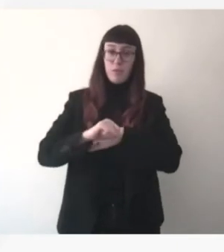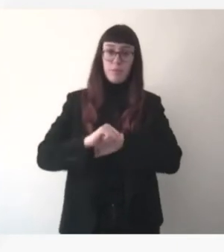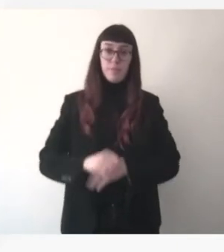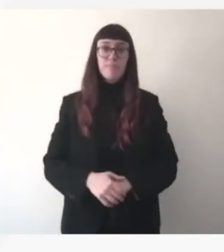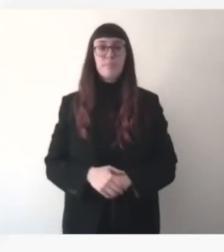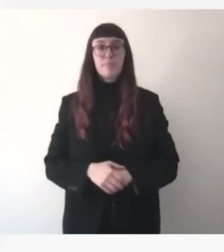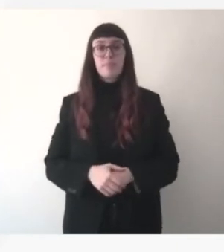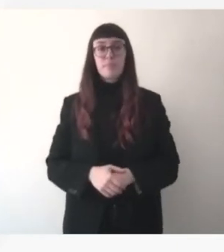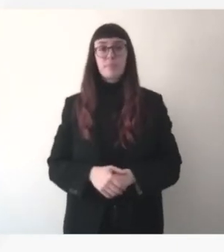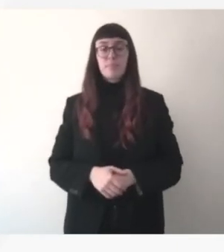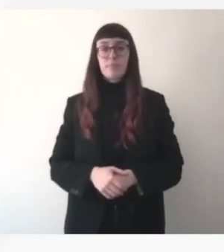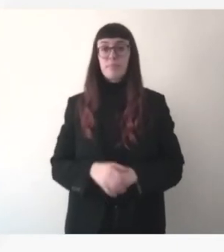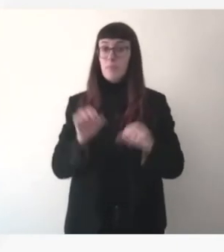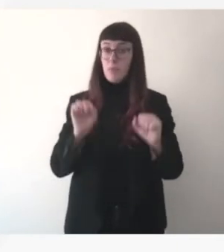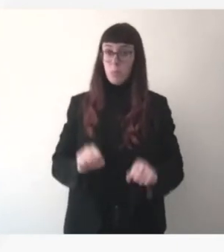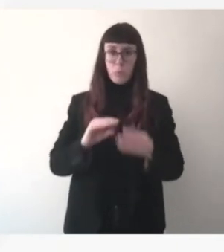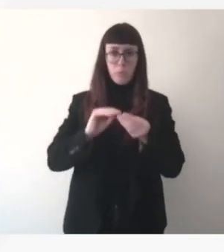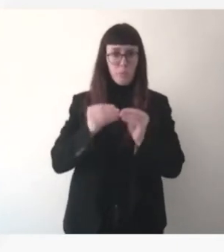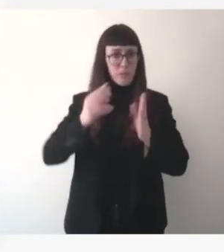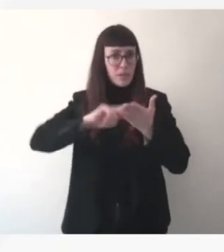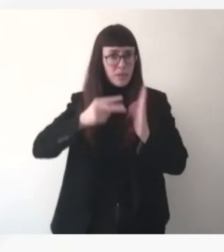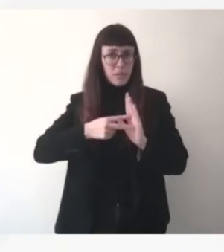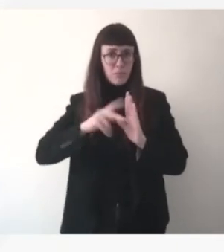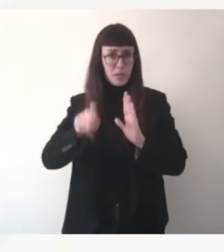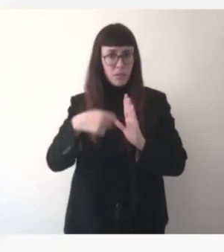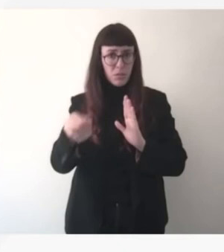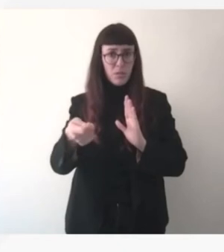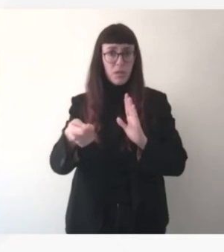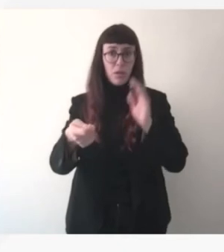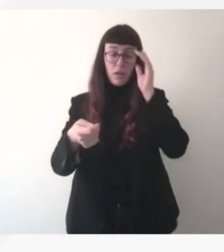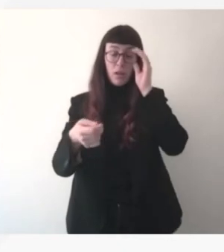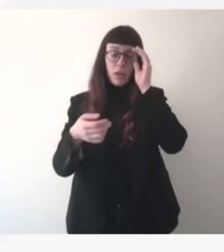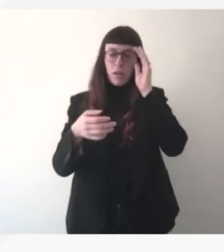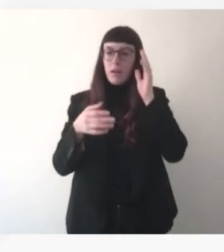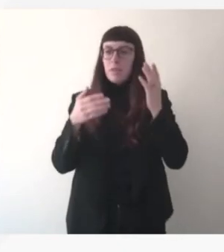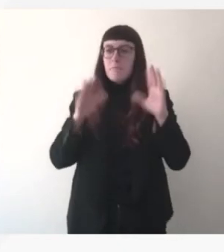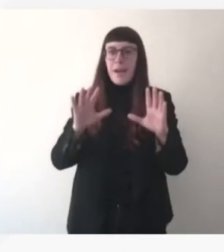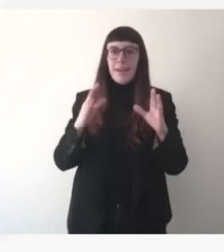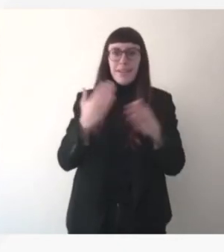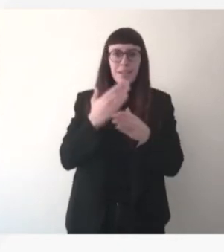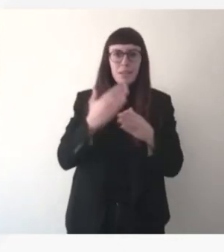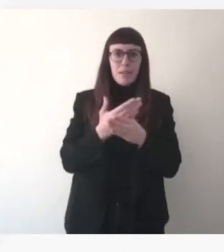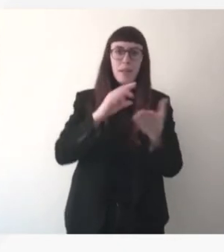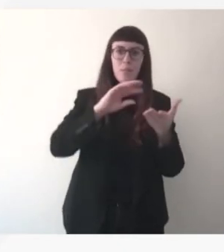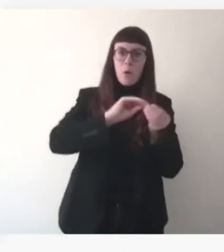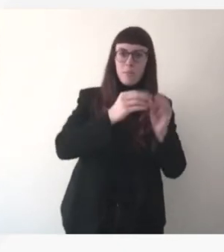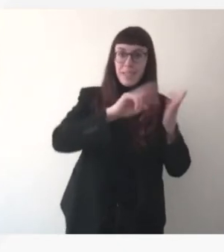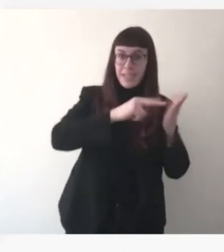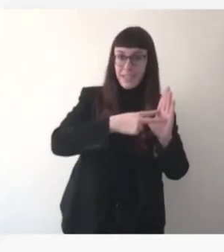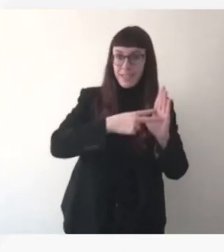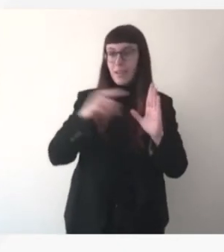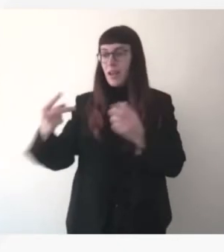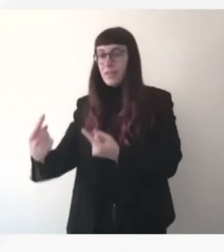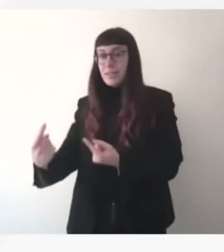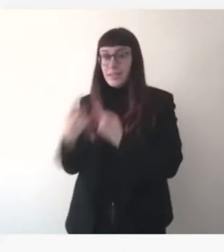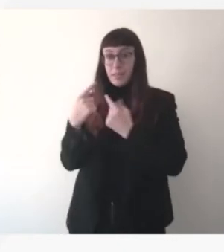des problèmes techniques, mais souvent les attaques cyber ressemblent à des problèmes techniques. Et donc, cela concerne aussi cette capacité à avoir une résilience et une capacité de réaction